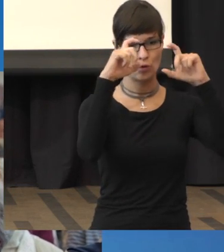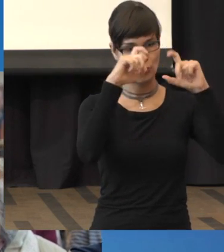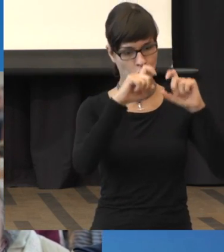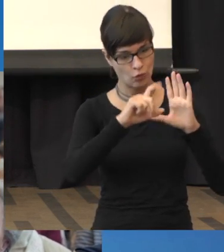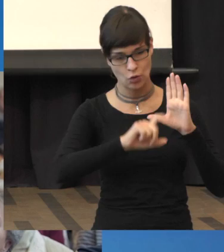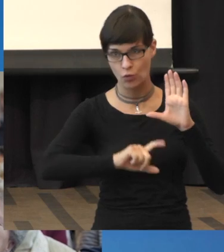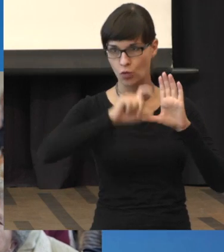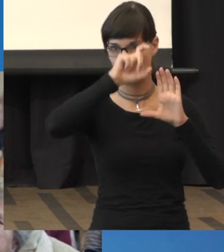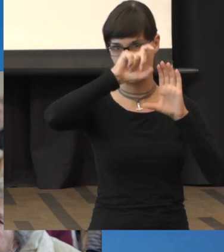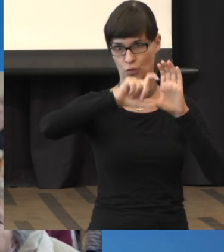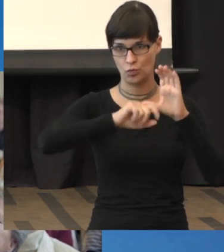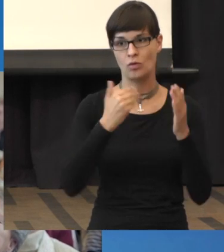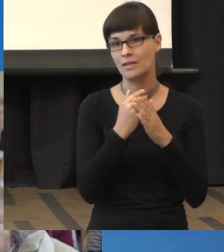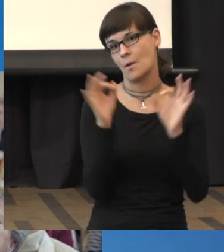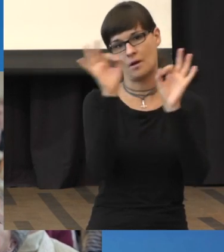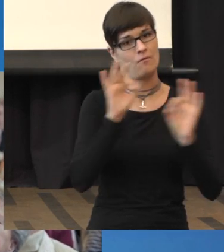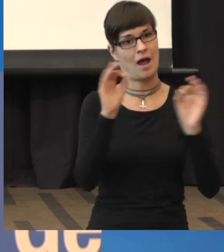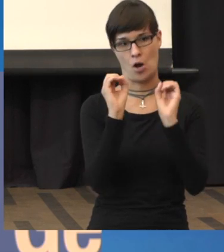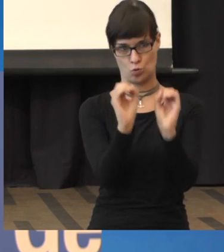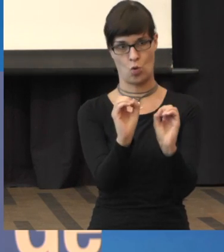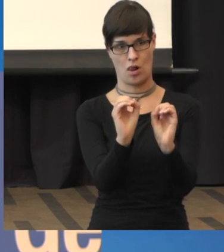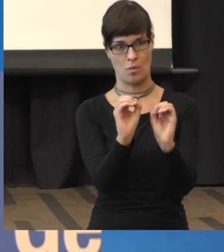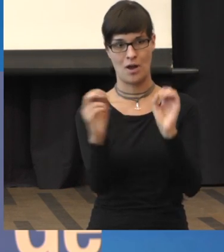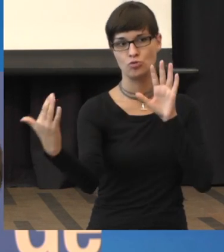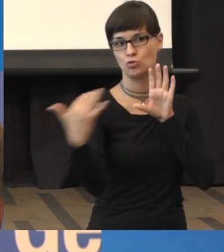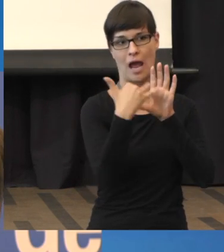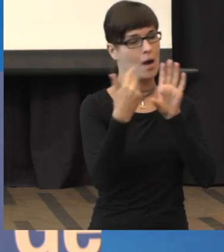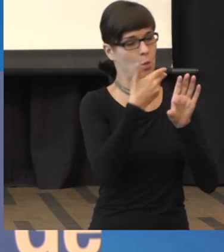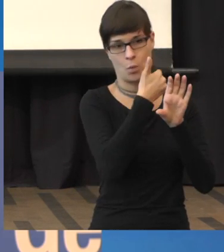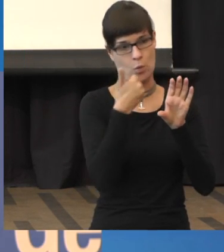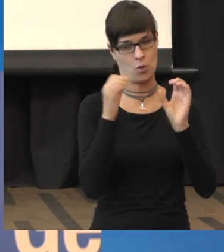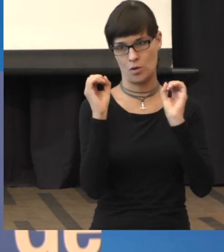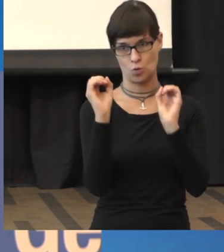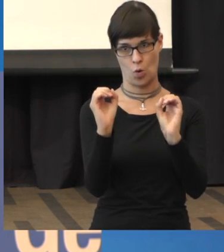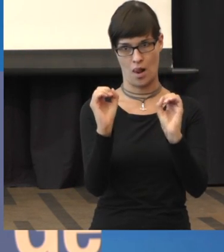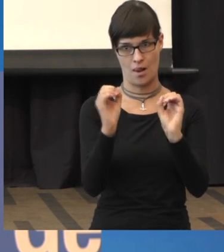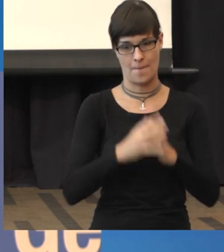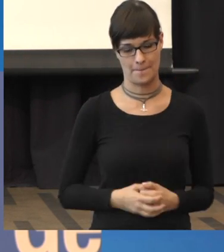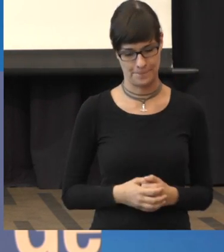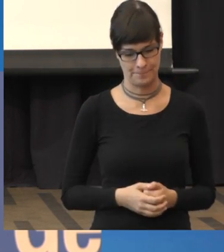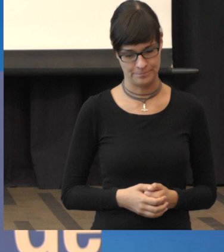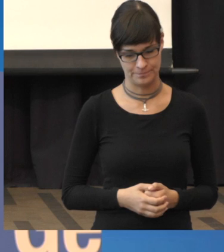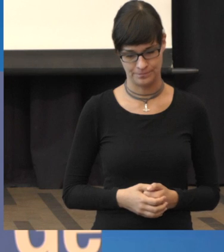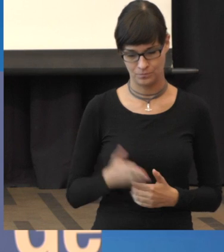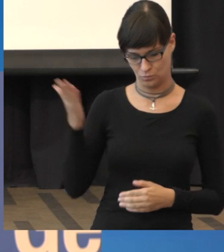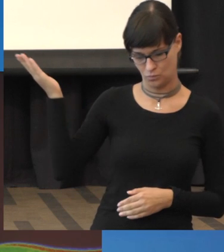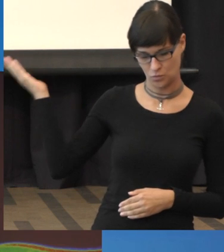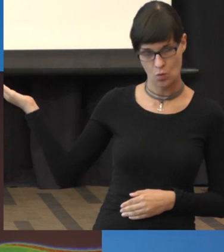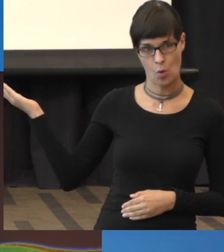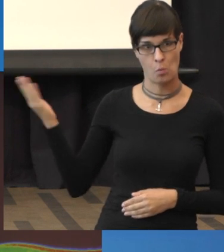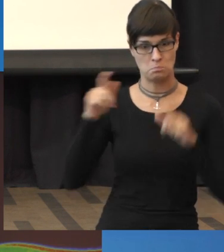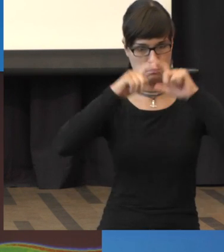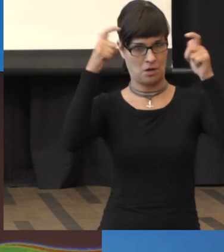Und dadurch ist das auch völlig ungefährlich. Also Sie haben dadurch keine Strahlenbelastung. Das ist also hier so ein